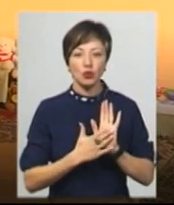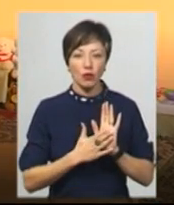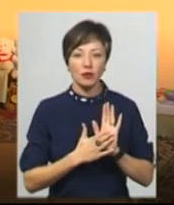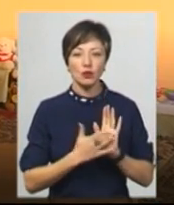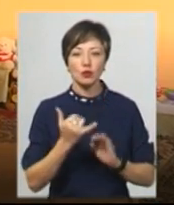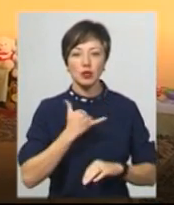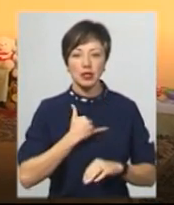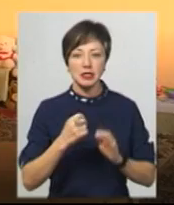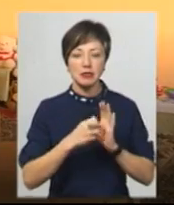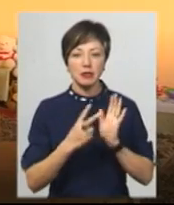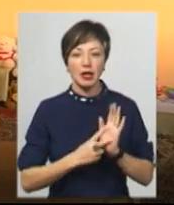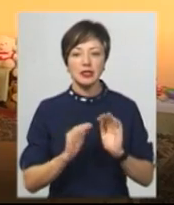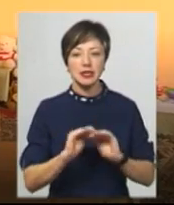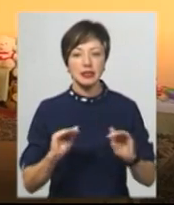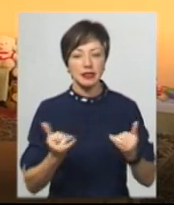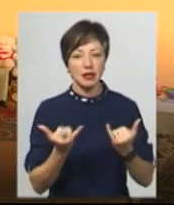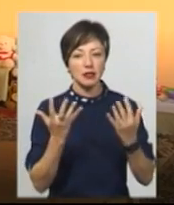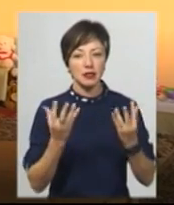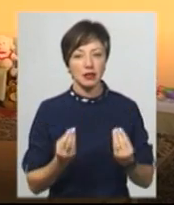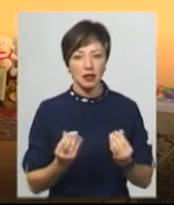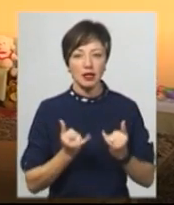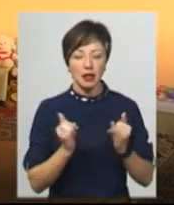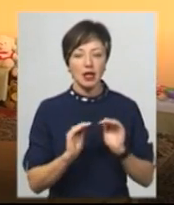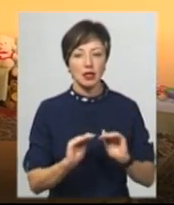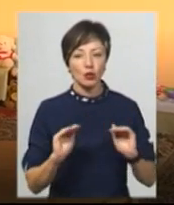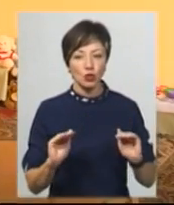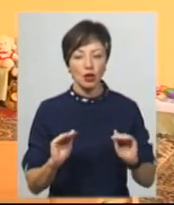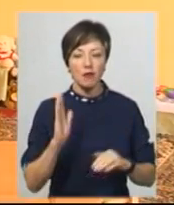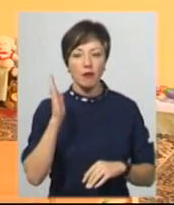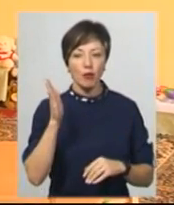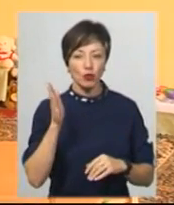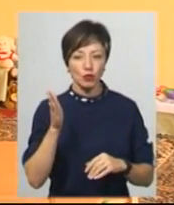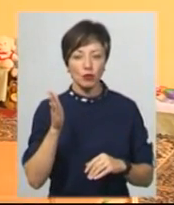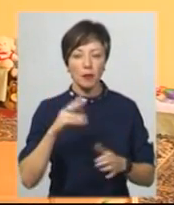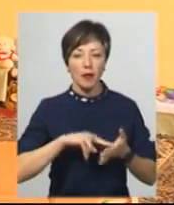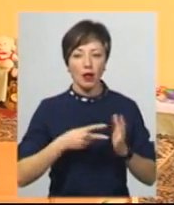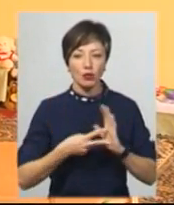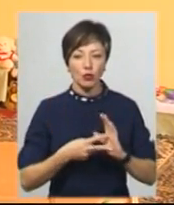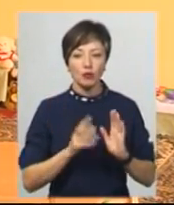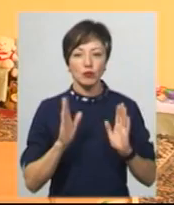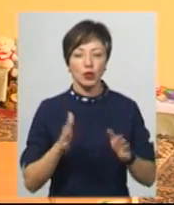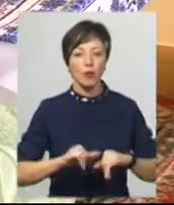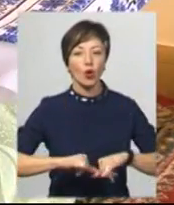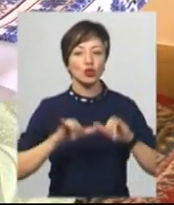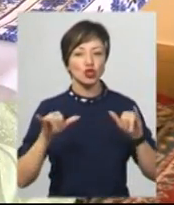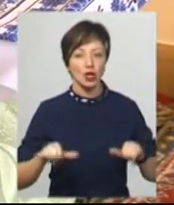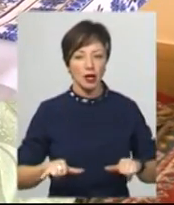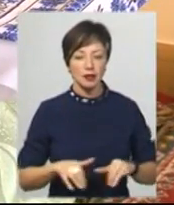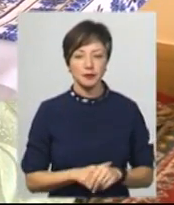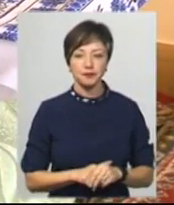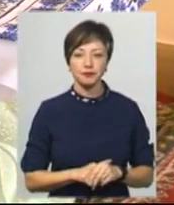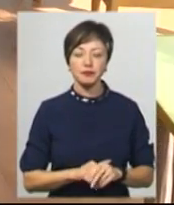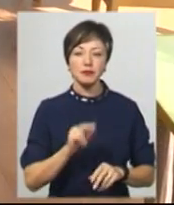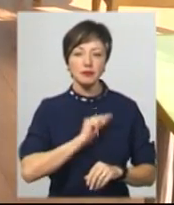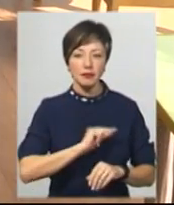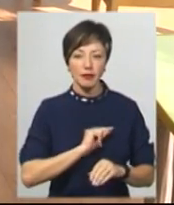нас 17 діток на даний момент для садочка. В майбутньому плануємо, що будемо розширятися. Обслуговуючи персонал